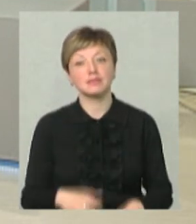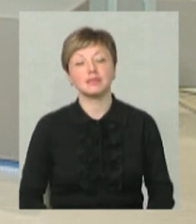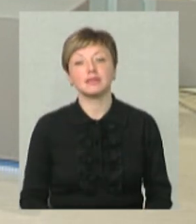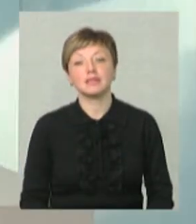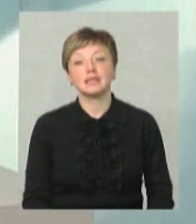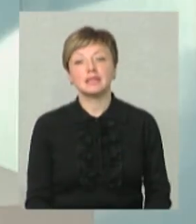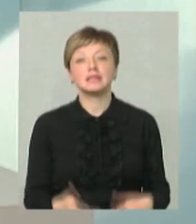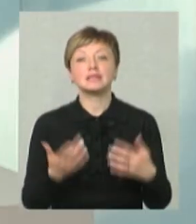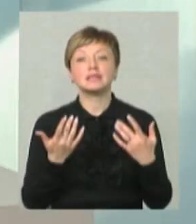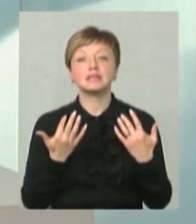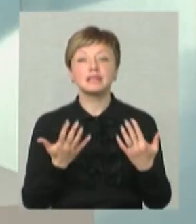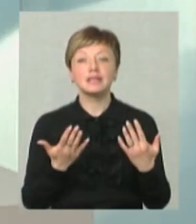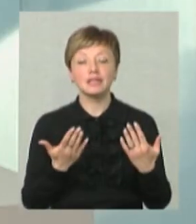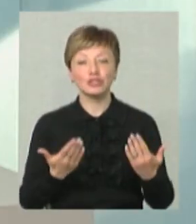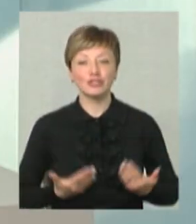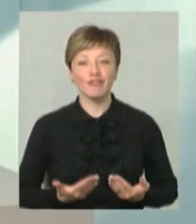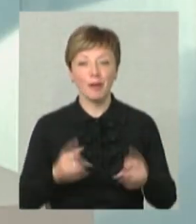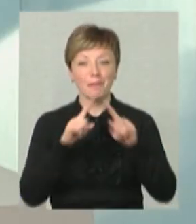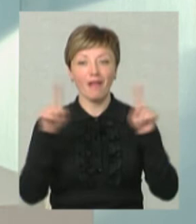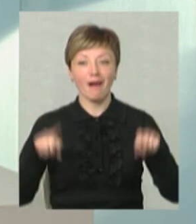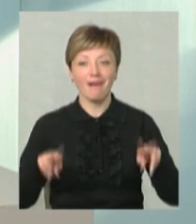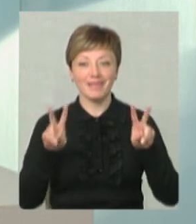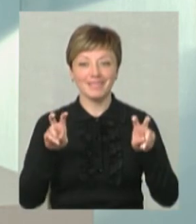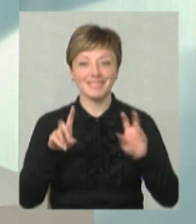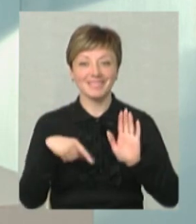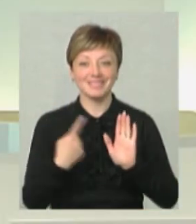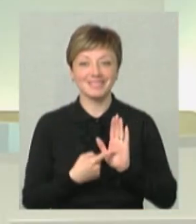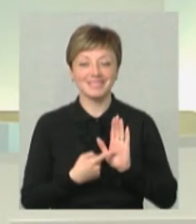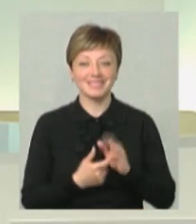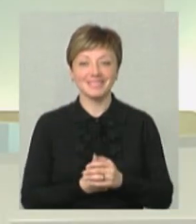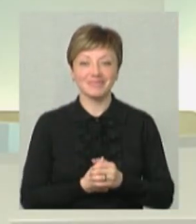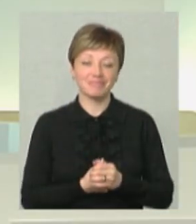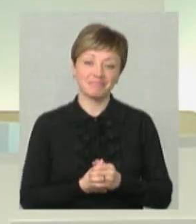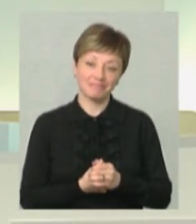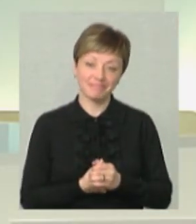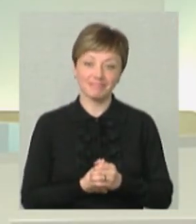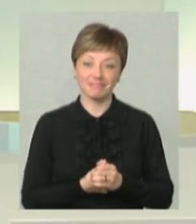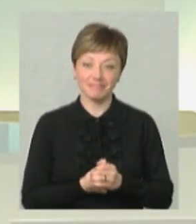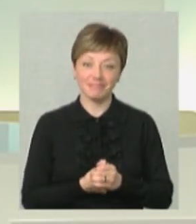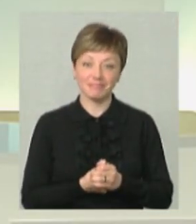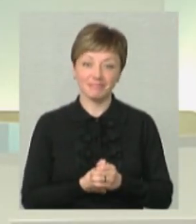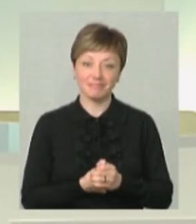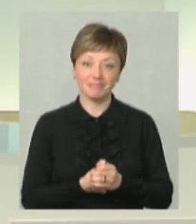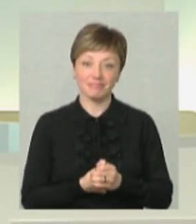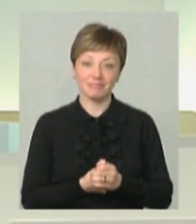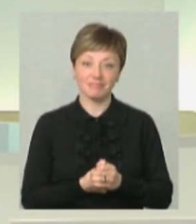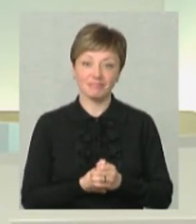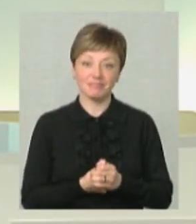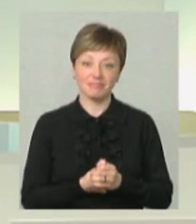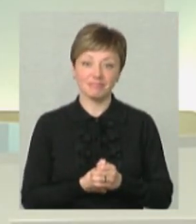Скільки живе плакат? Ну, плакат, як у середовищі… Ну,